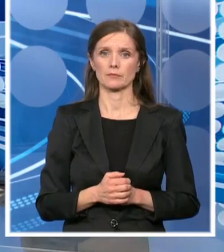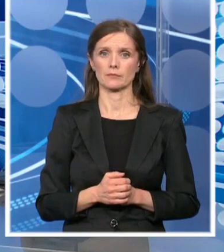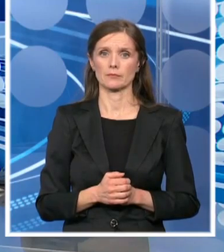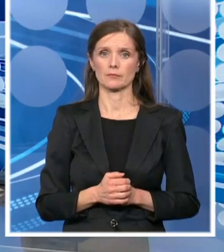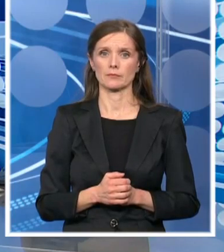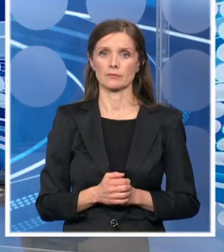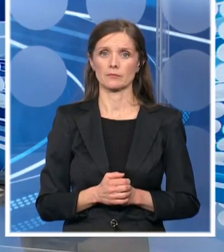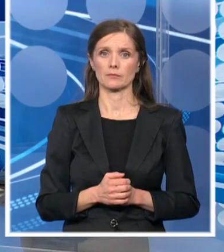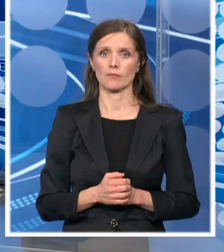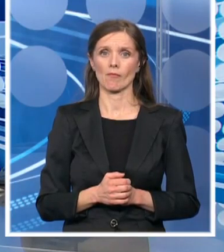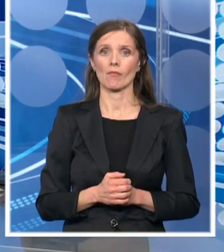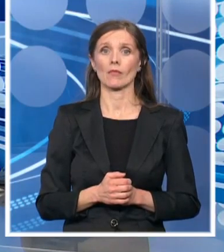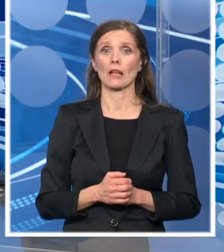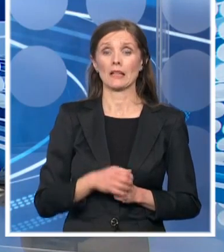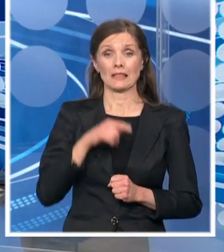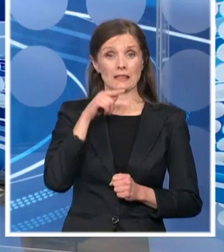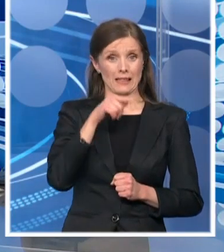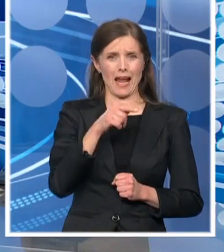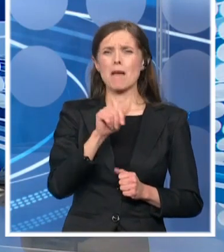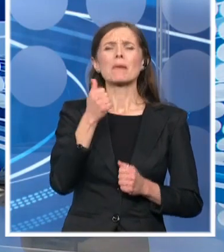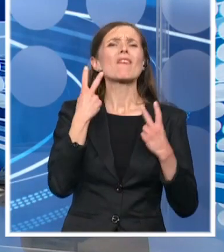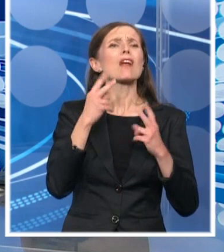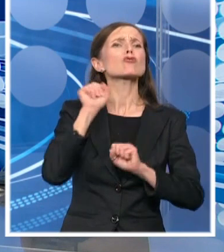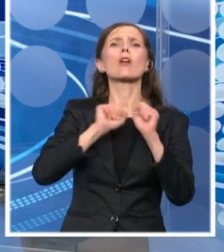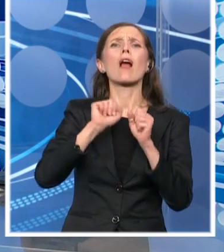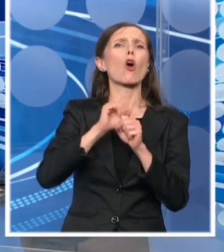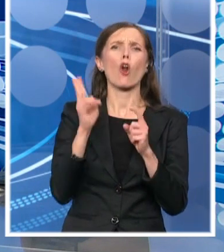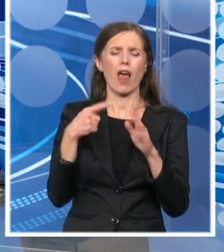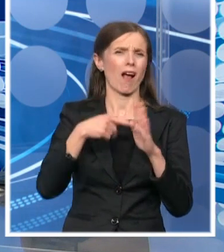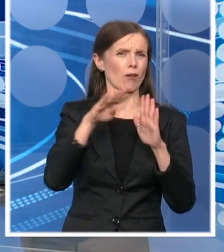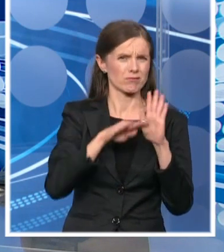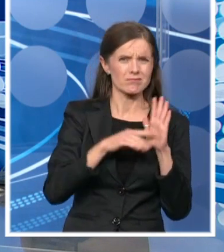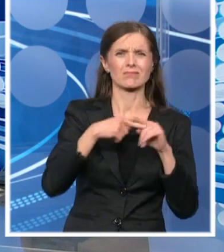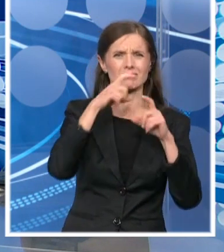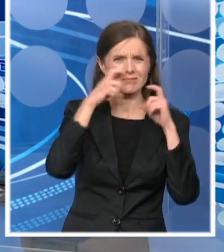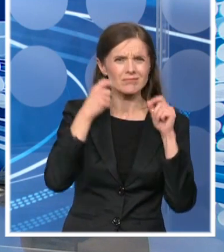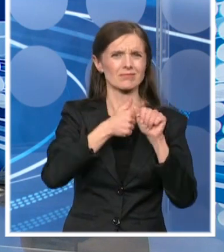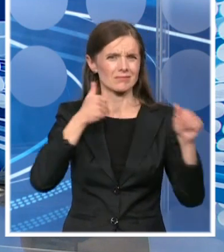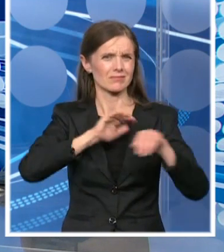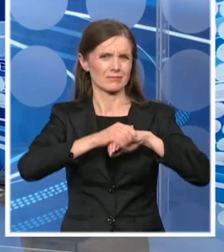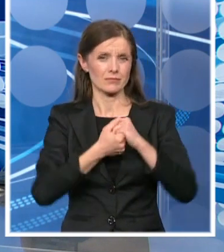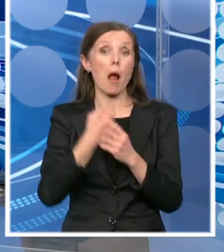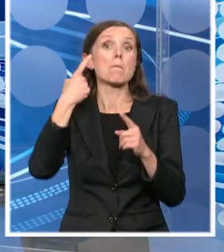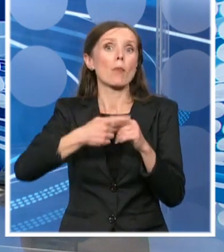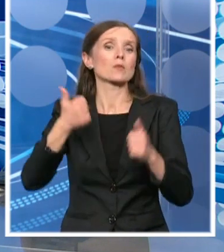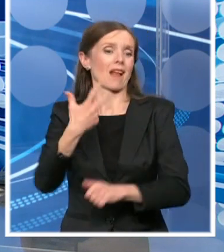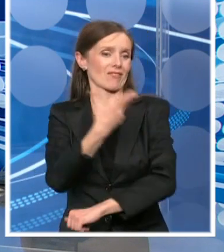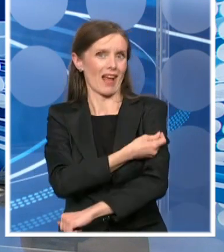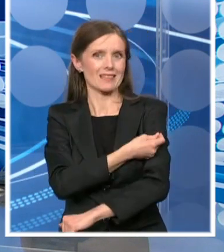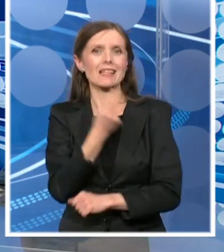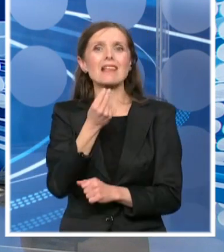A uz mere zaštite, najveća pomoć u borbi sa virusom jeste vakcina. Naša zemlja je među prvima počela